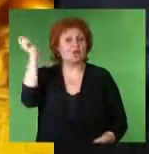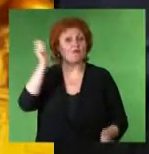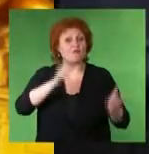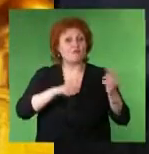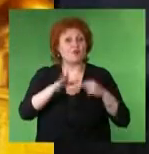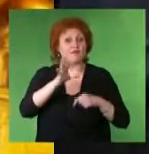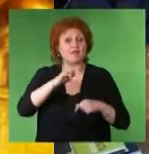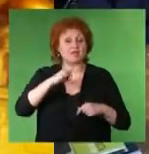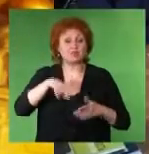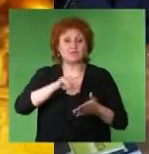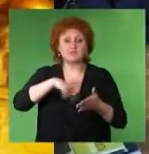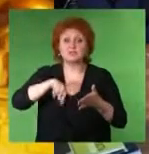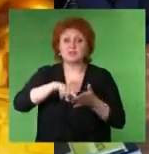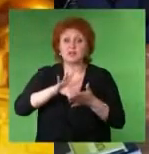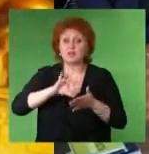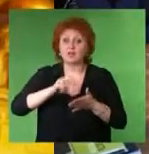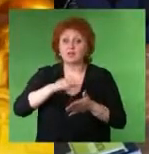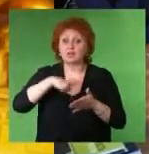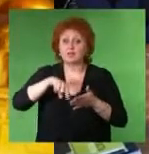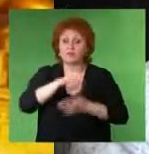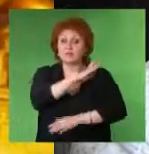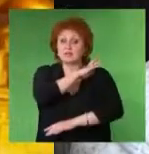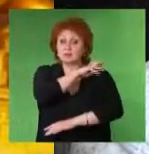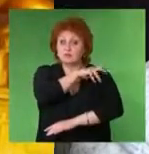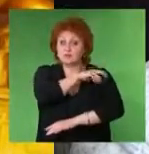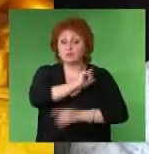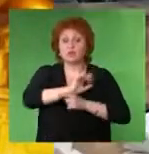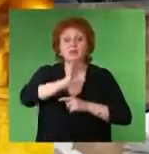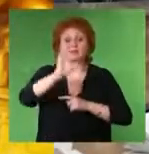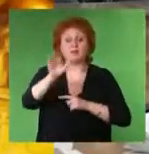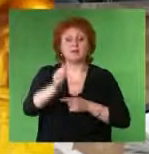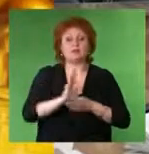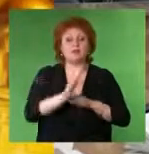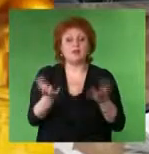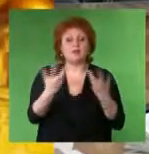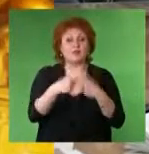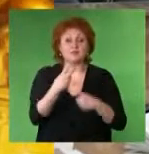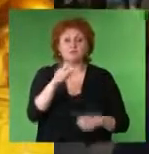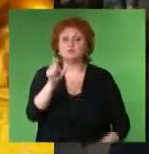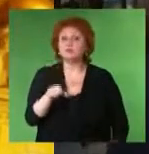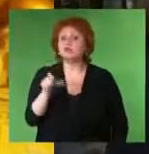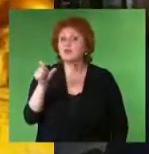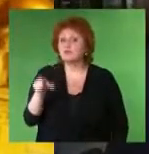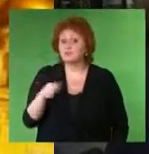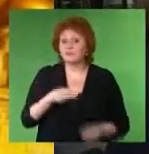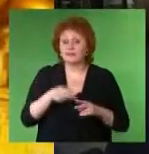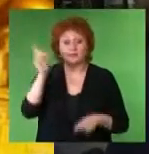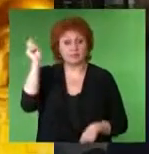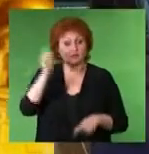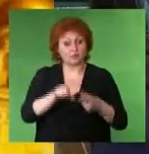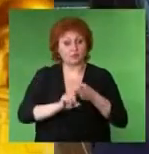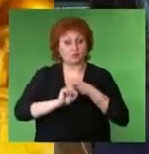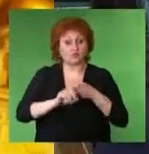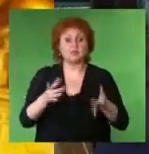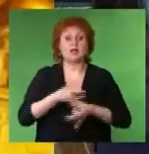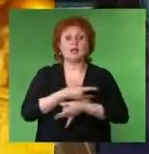молодежный форум «Феодоровский городок» на Ладоге в город Санкт-Петербург Отправляется делегация в количестве двух человек Этот